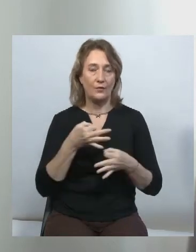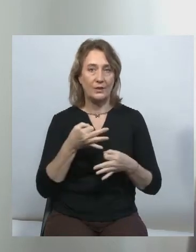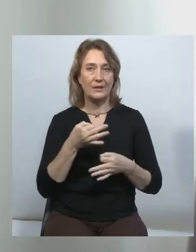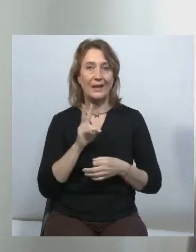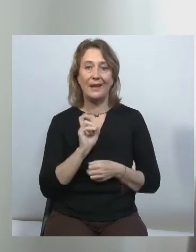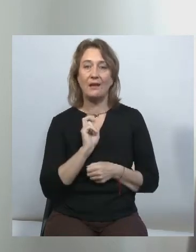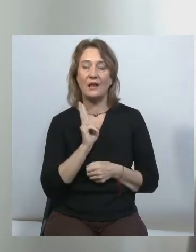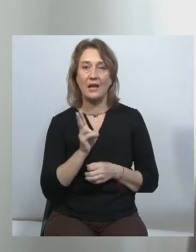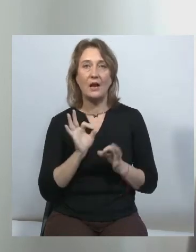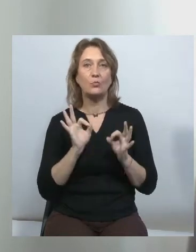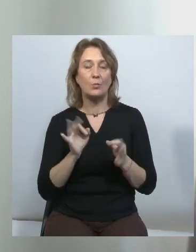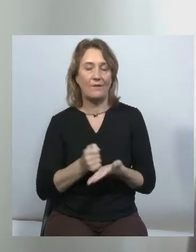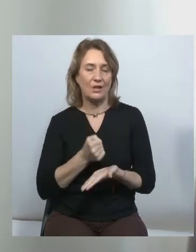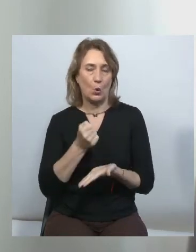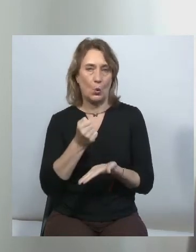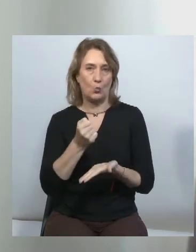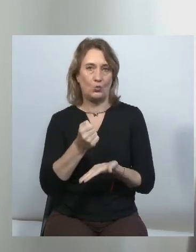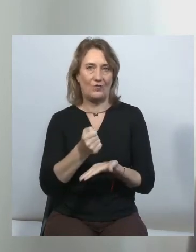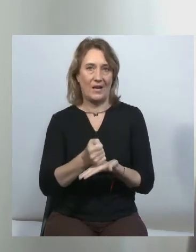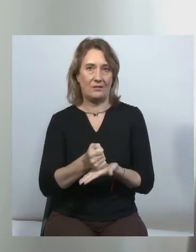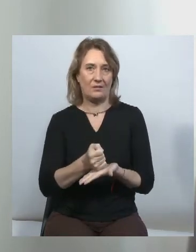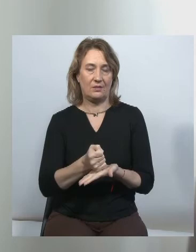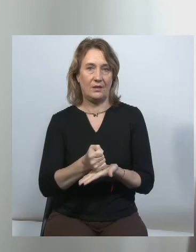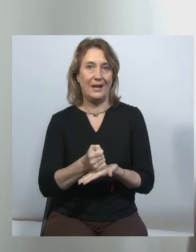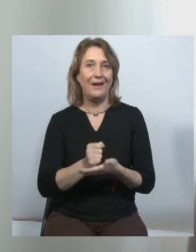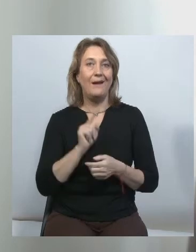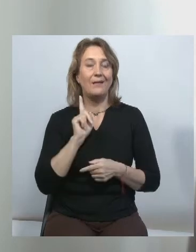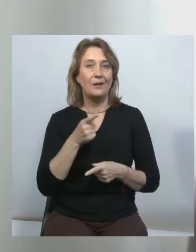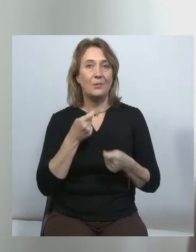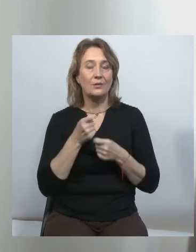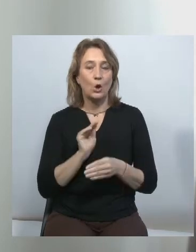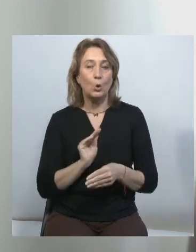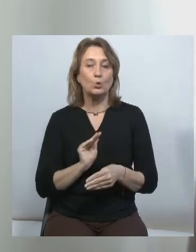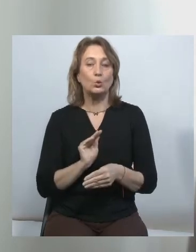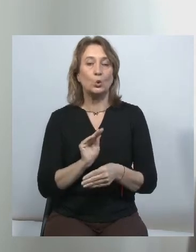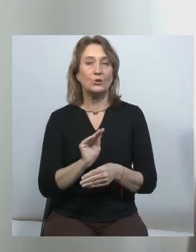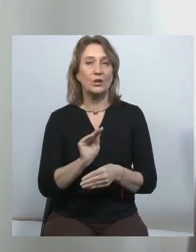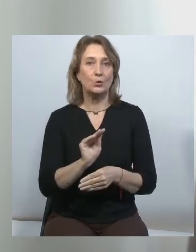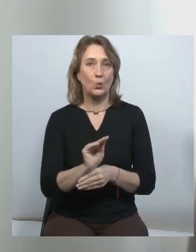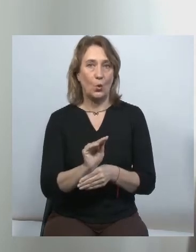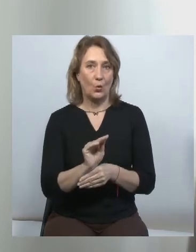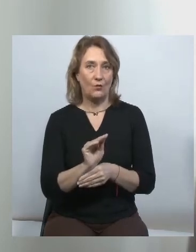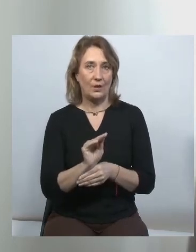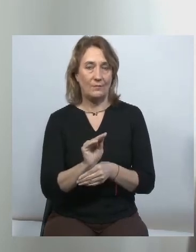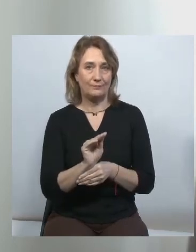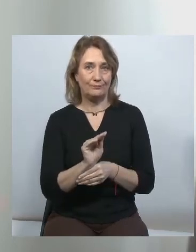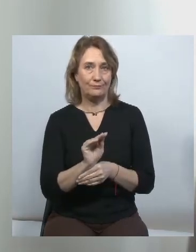утвердити, то ця співрегуляція, вона якраз ще додатковий запобіжник проти волюнтаристських